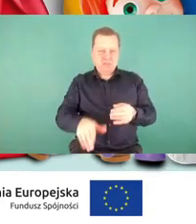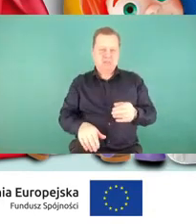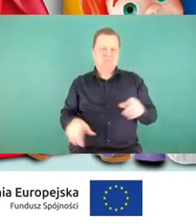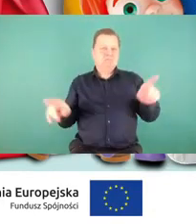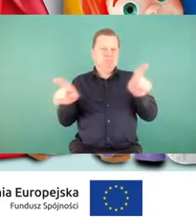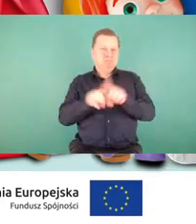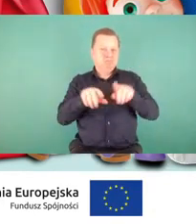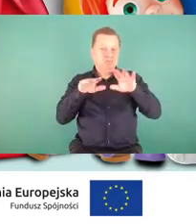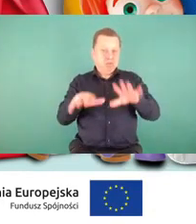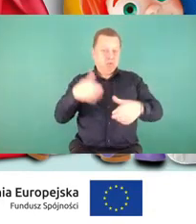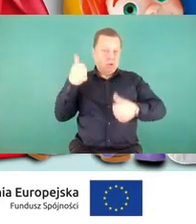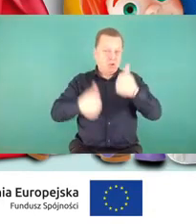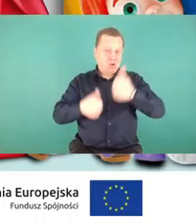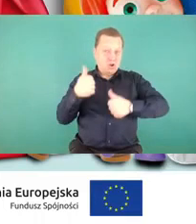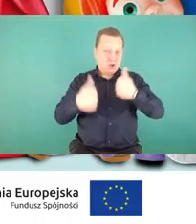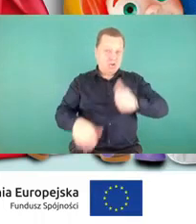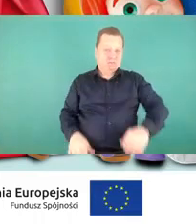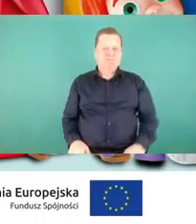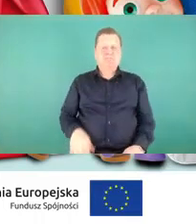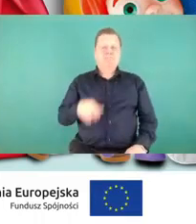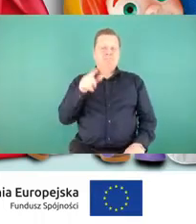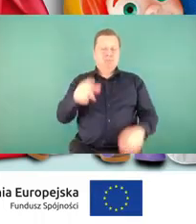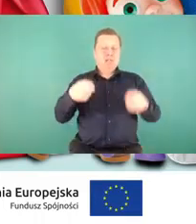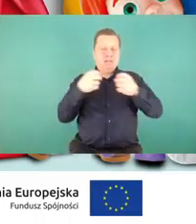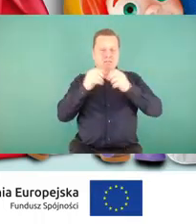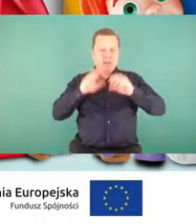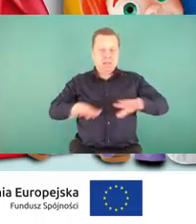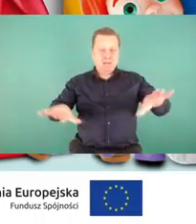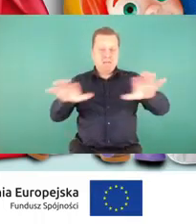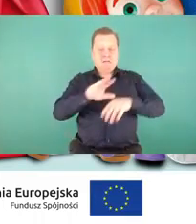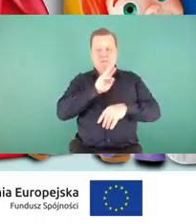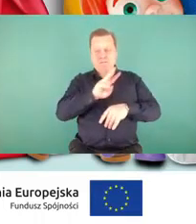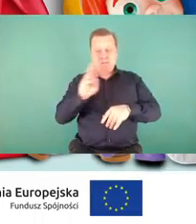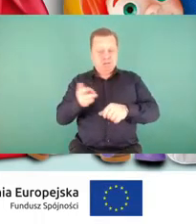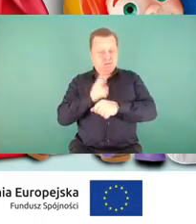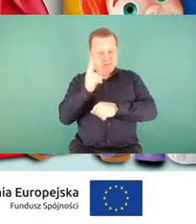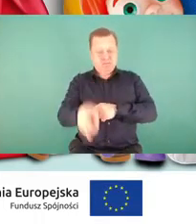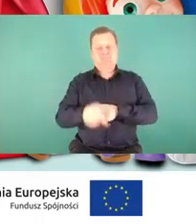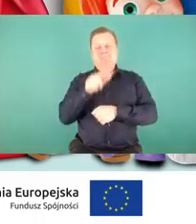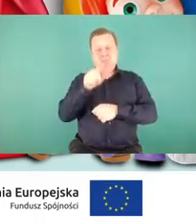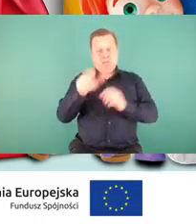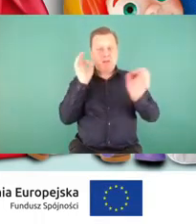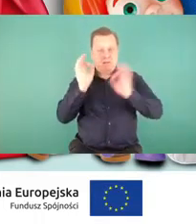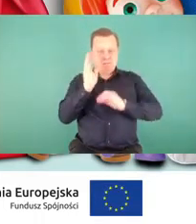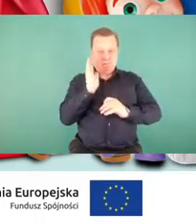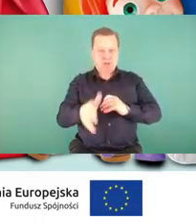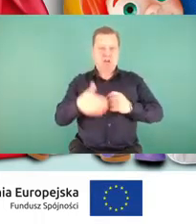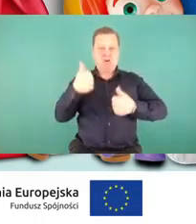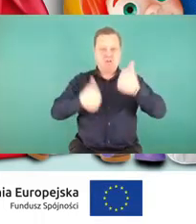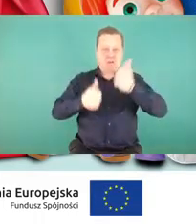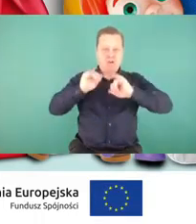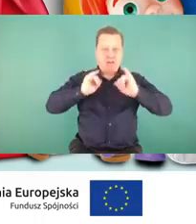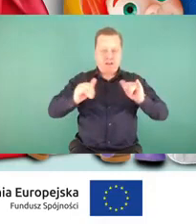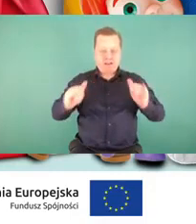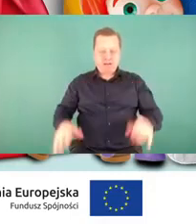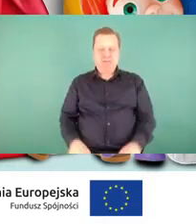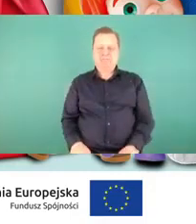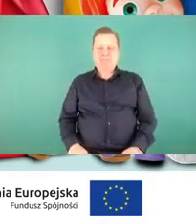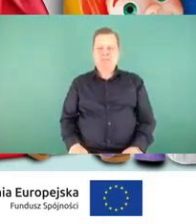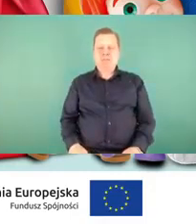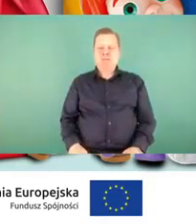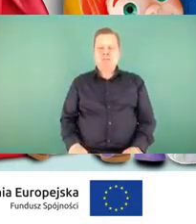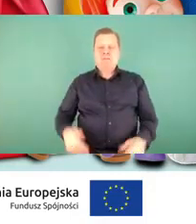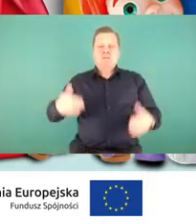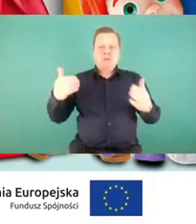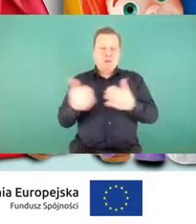naszych m.in. mediów społecznościowych i strony internetowej, gdzie będziemy informowali właśnie o nowych konkursach. To także nowa odsłona tych wydarzeń